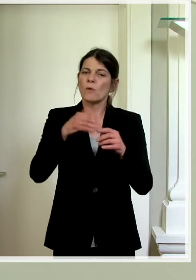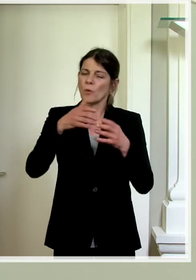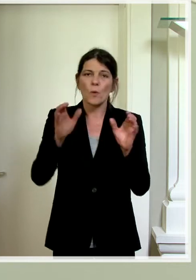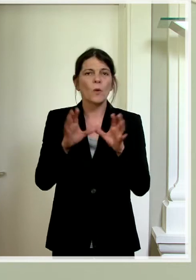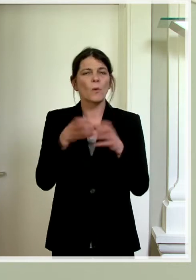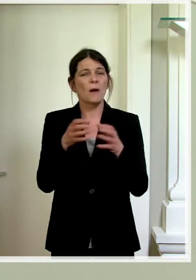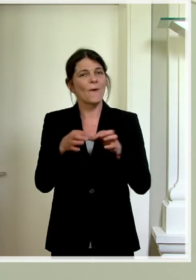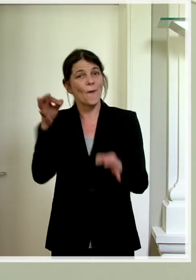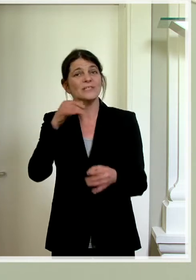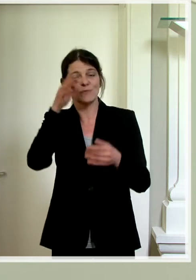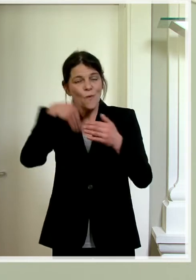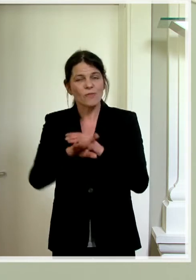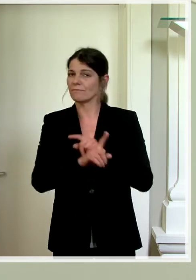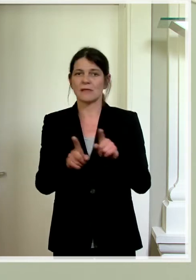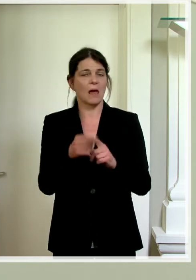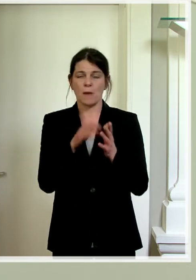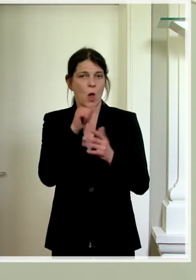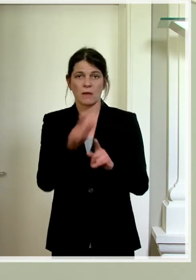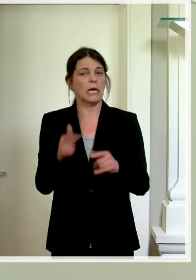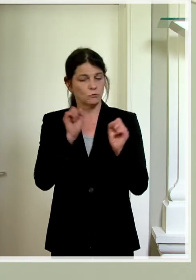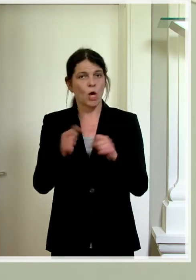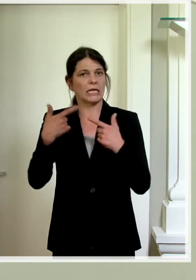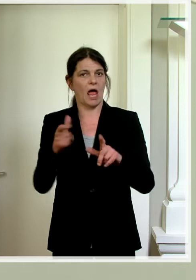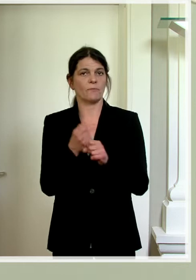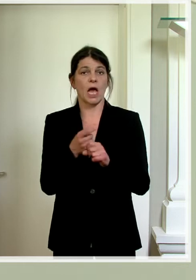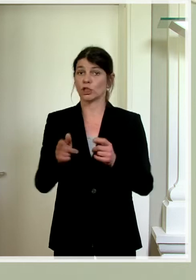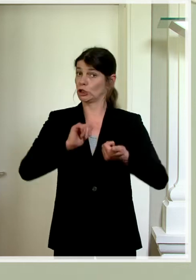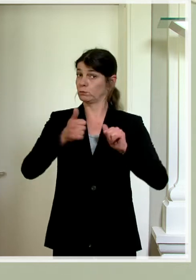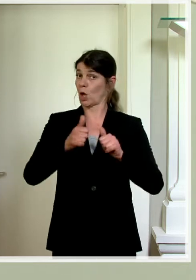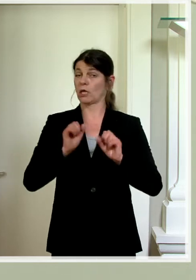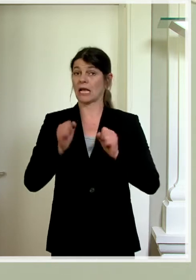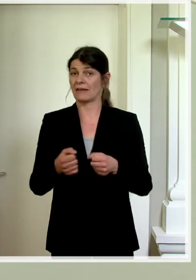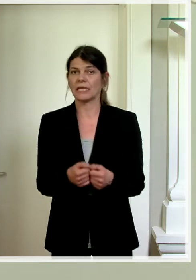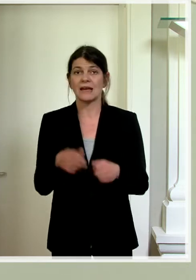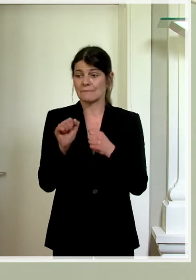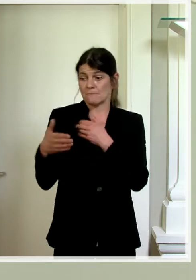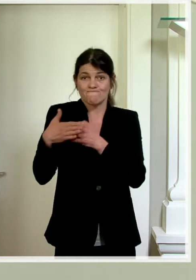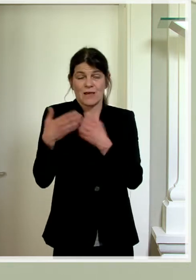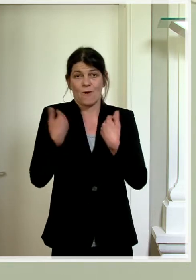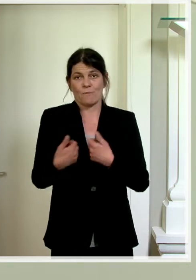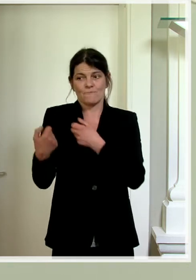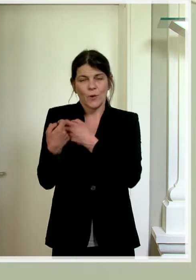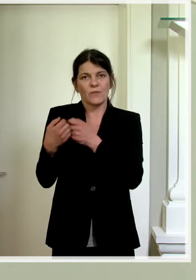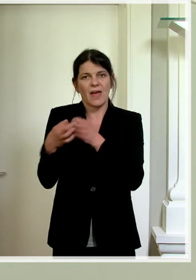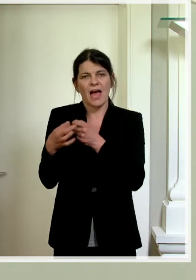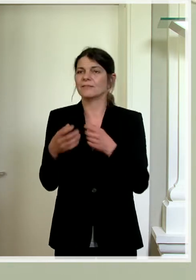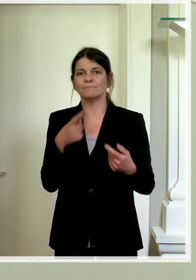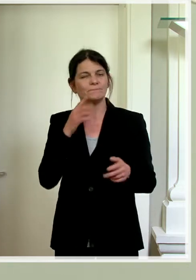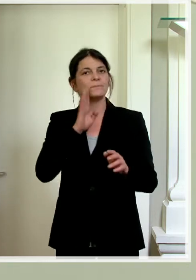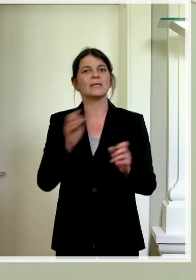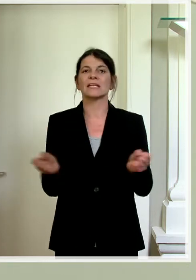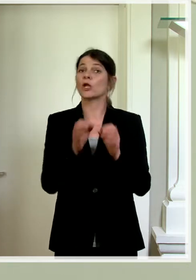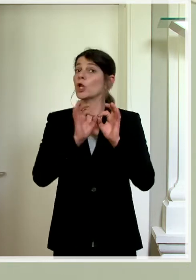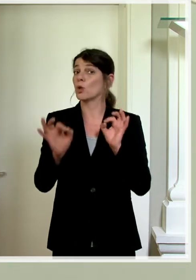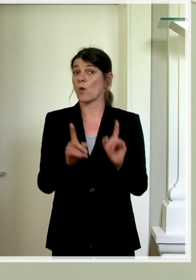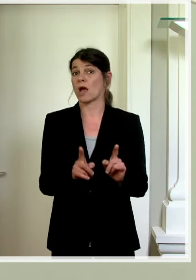Für Sportaktivitäten, deren Durchführung einen dauernden engen Körperkontakt bedingt, sind Trainings aber nur